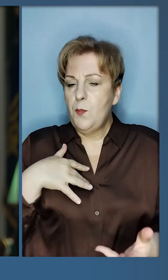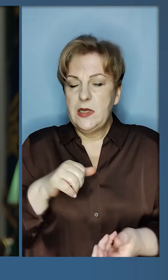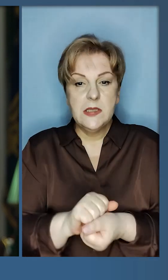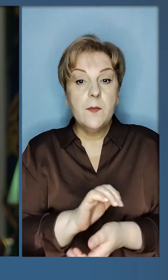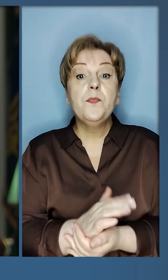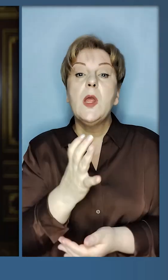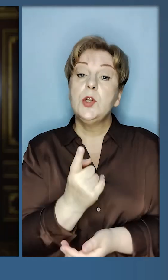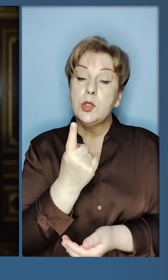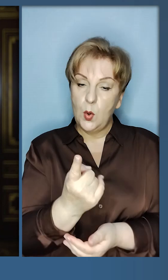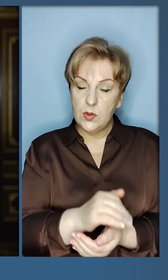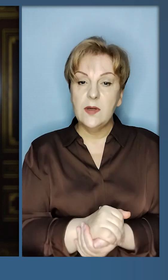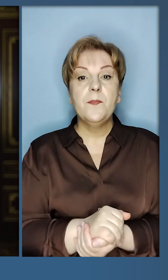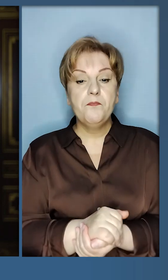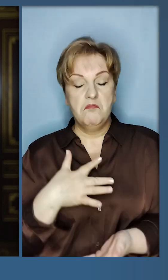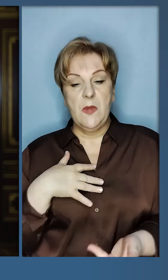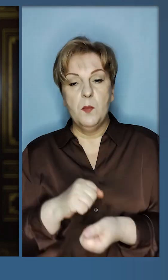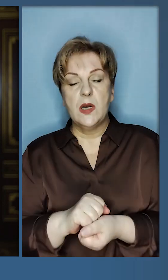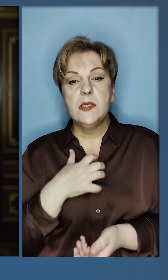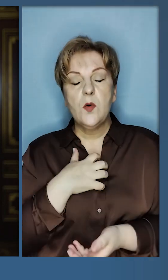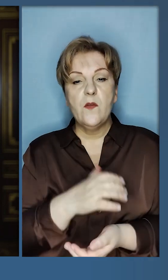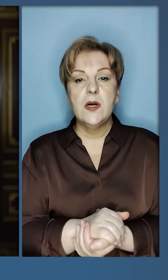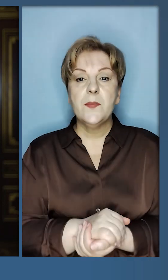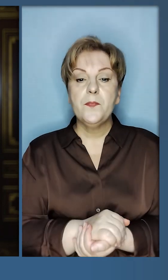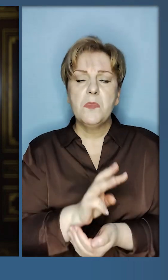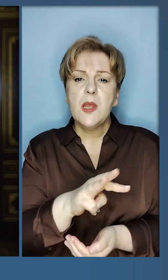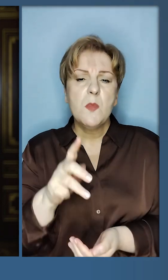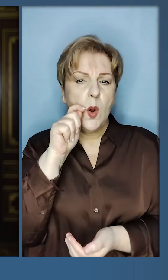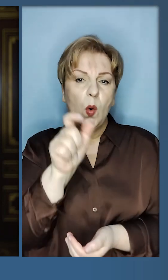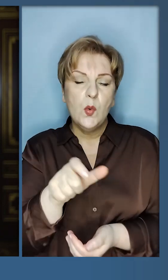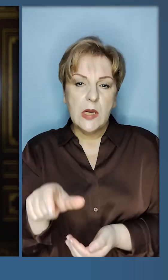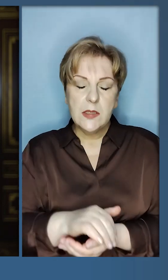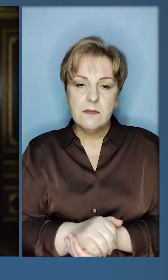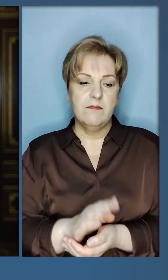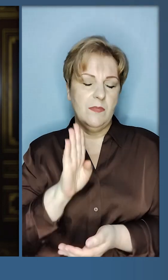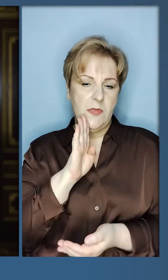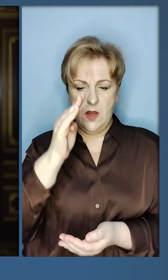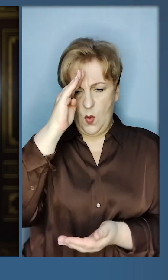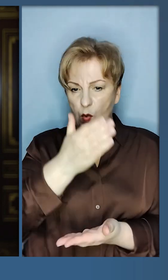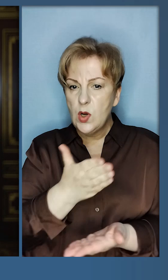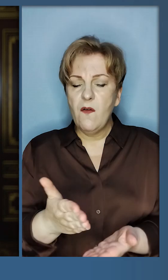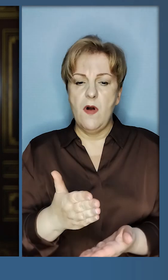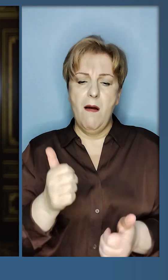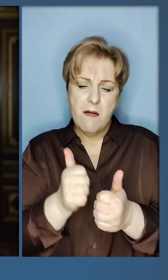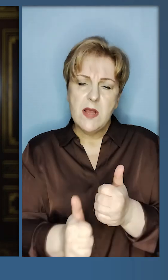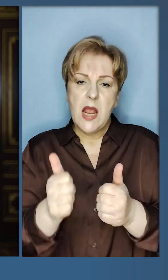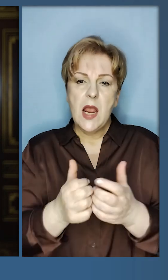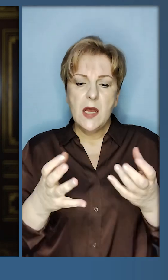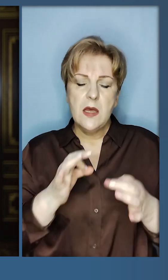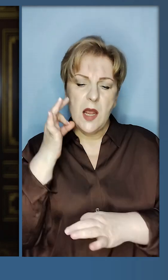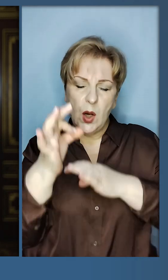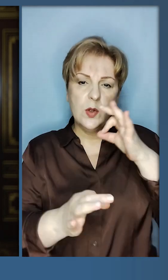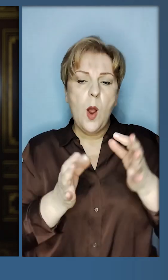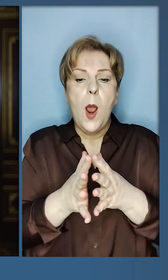принципово. Ще одне принципово. Мільйони українців, українок, день за днем,